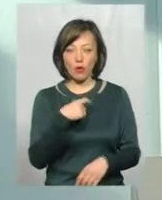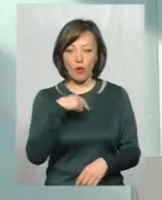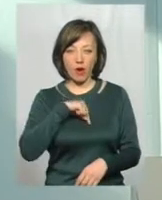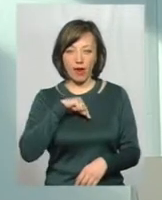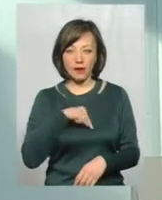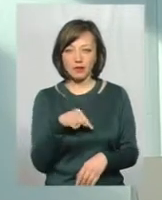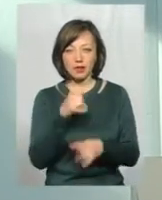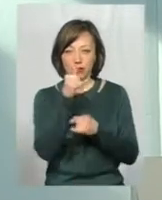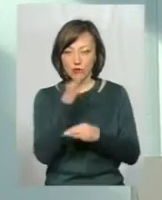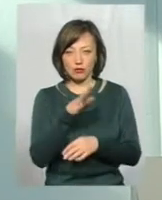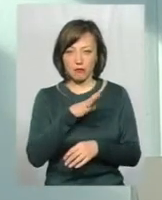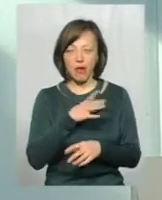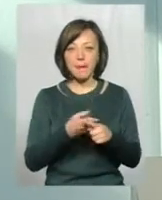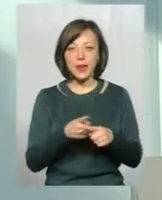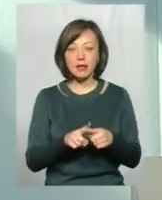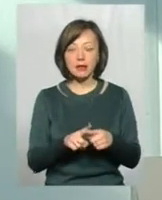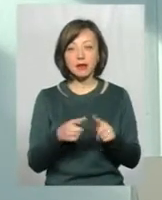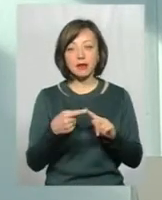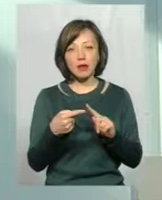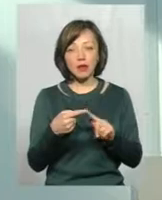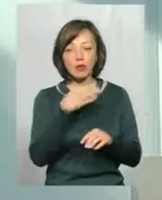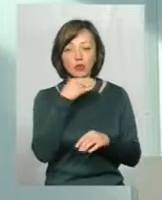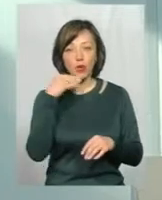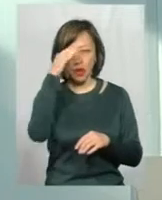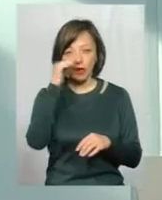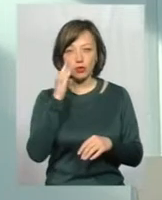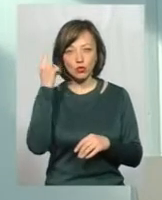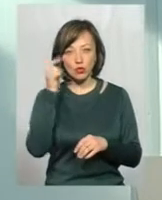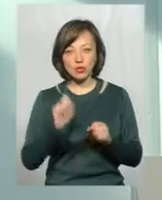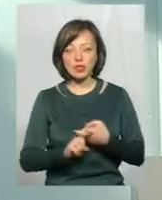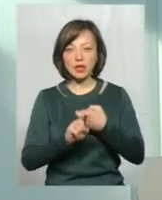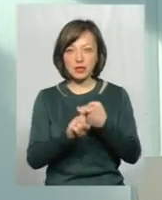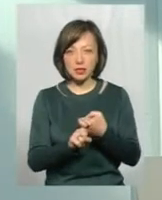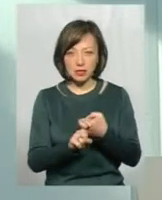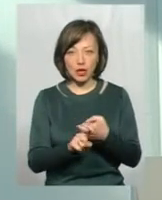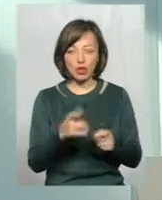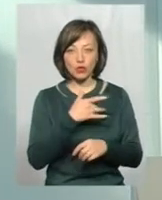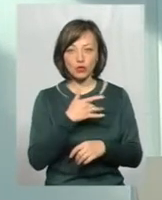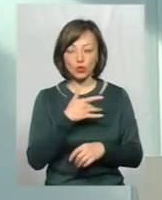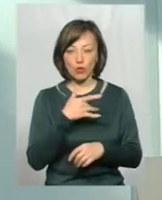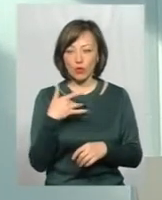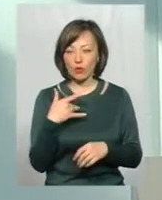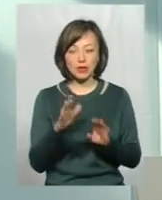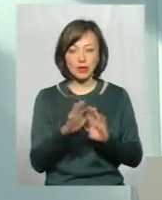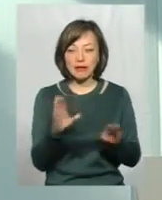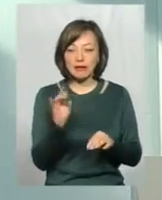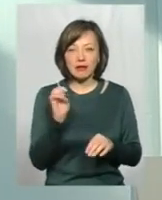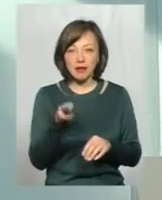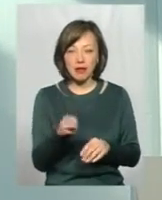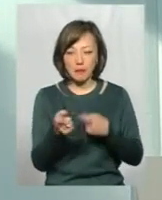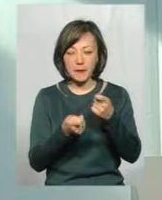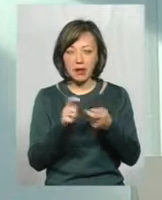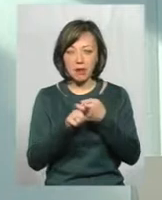туберкуліна не може бути. Тому що, во-первых, там многие родители думають, що можна заразитися туберкуліном. Там немає микобактерій,